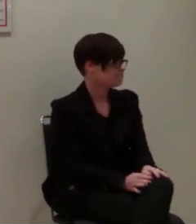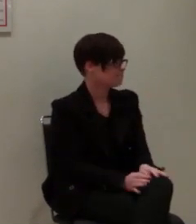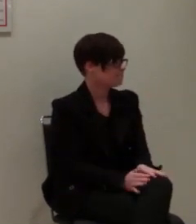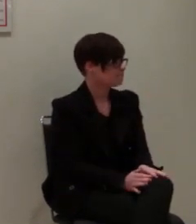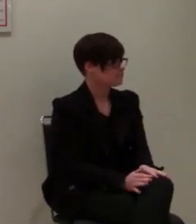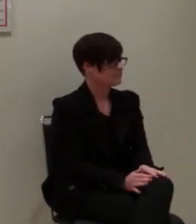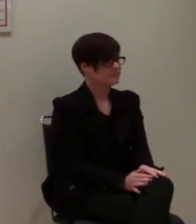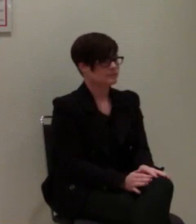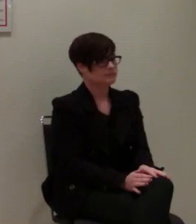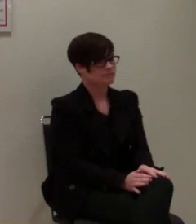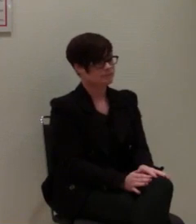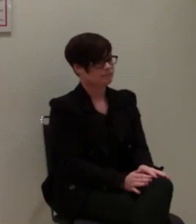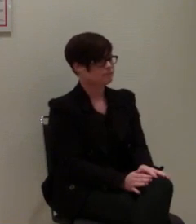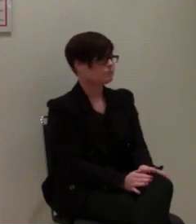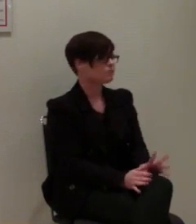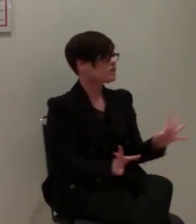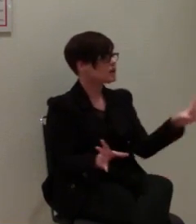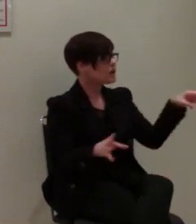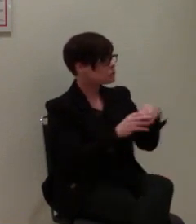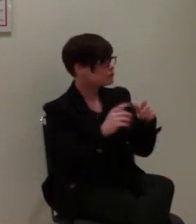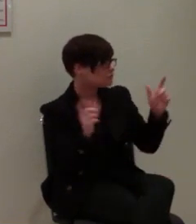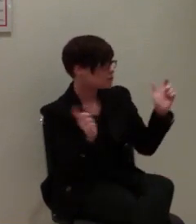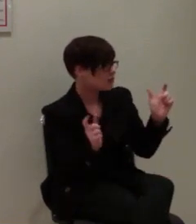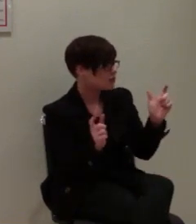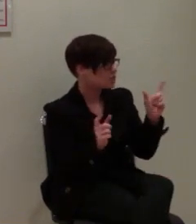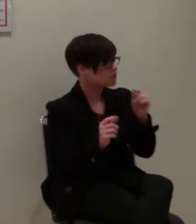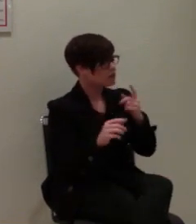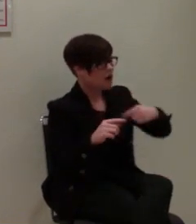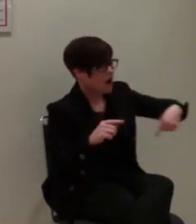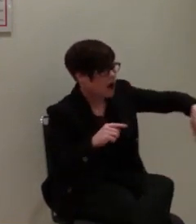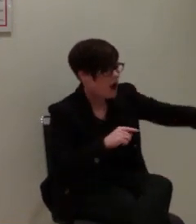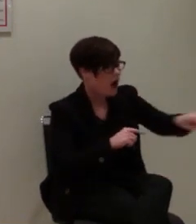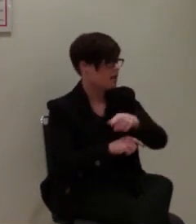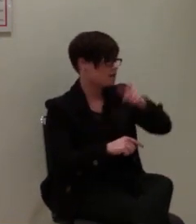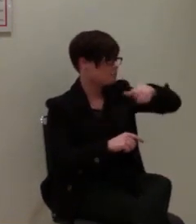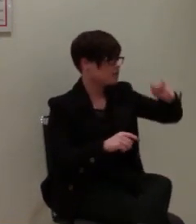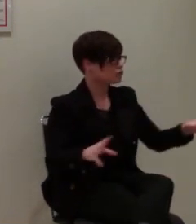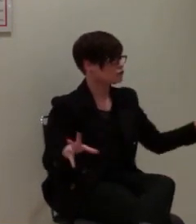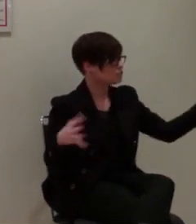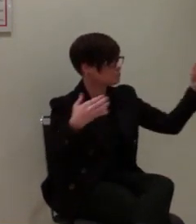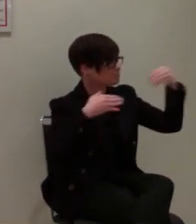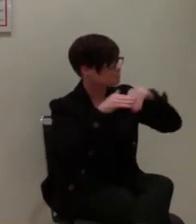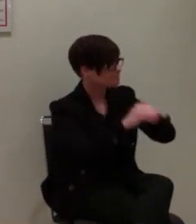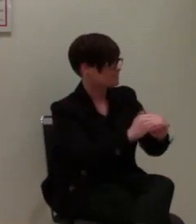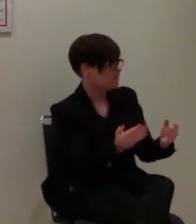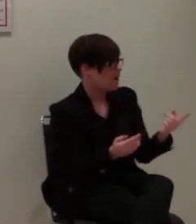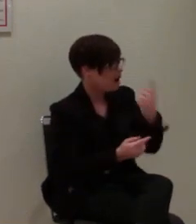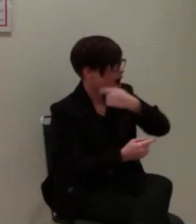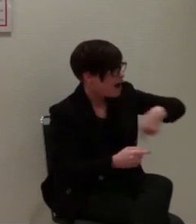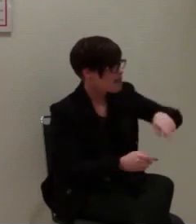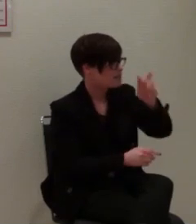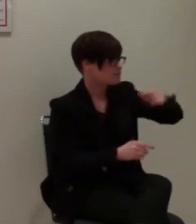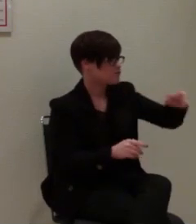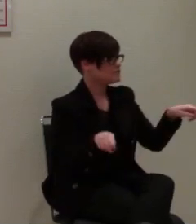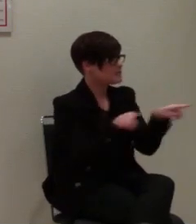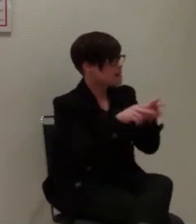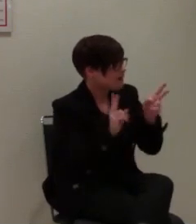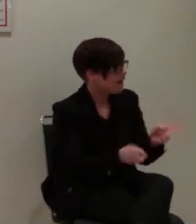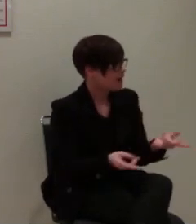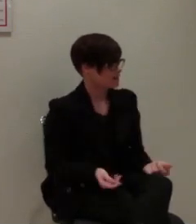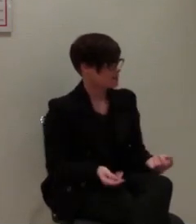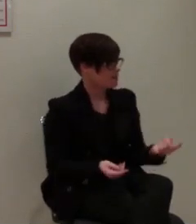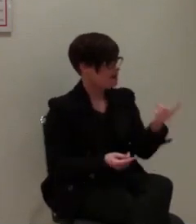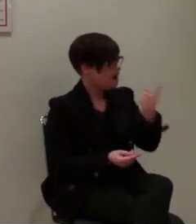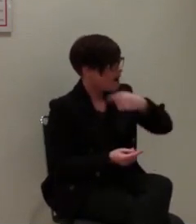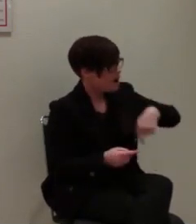In einer inklusiven Gesellschaft gehören alle Menschen dazu. Alle Menschen haben die gleichen Rechte. Alle Menschen können